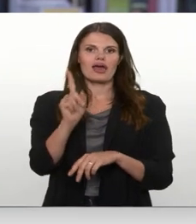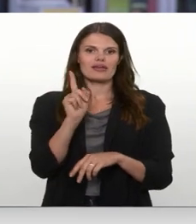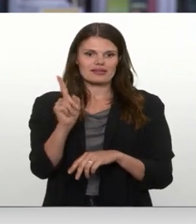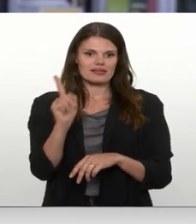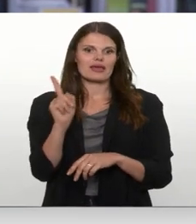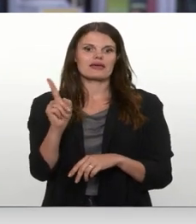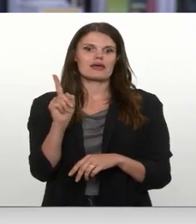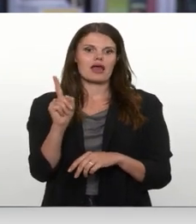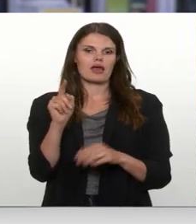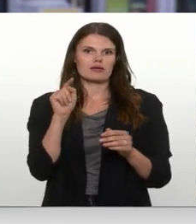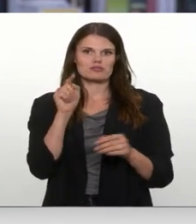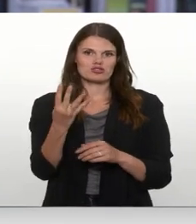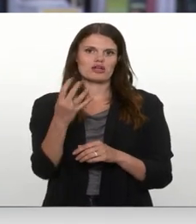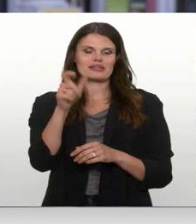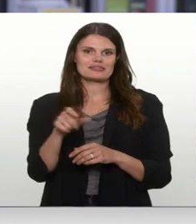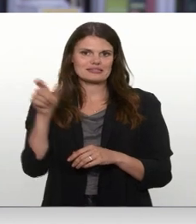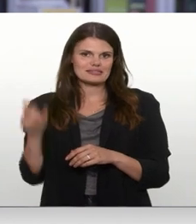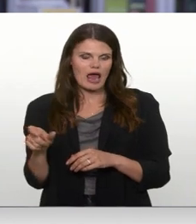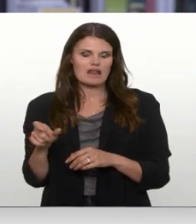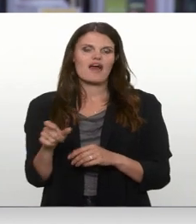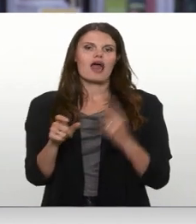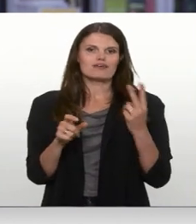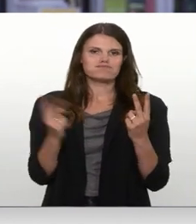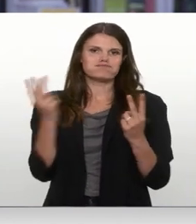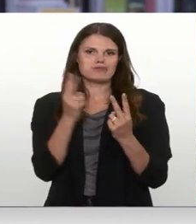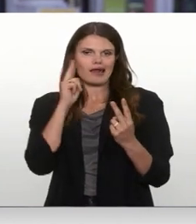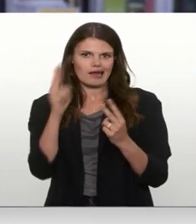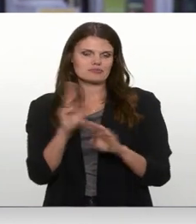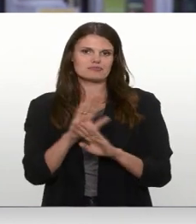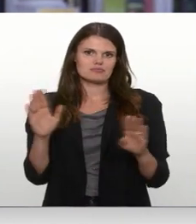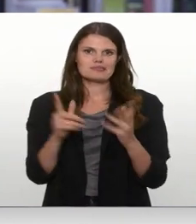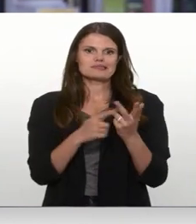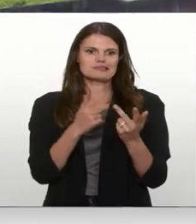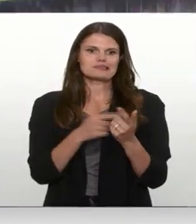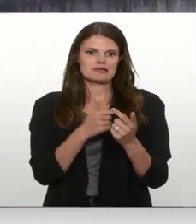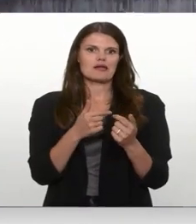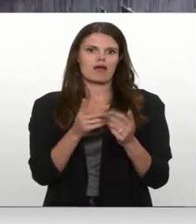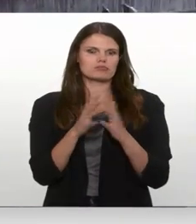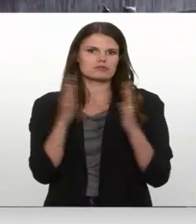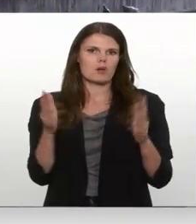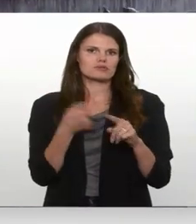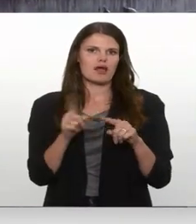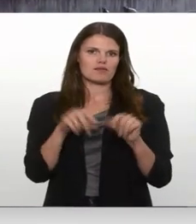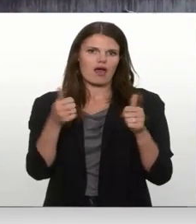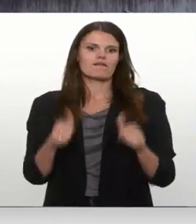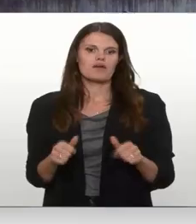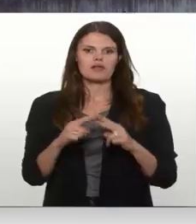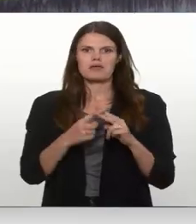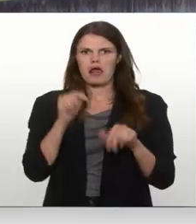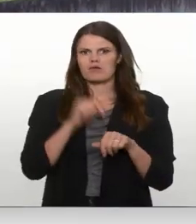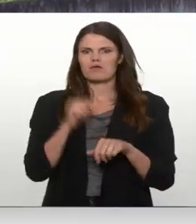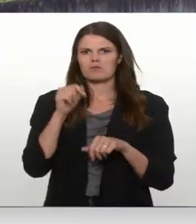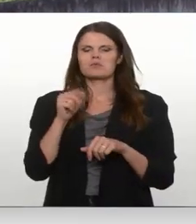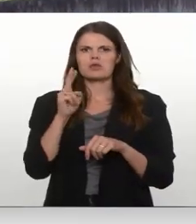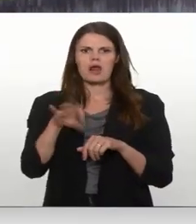šie četri cilvēki. Un tas skaits ir diezgan liels. Jelgavā min, ka ir jūtams laulību